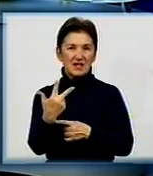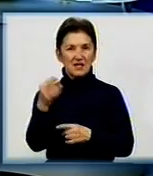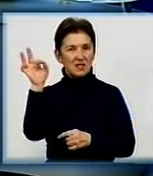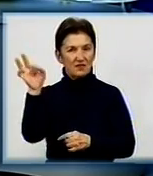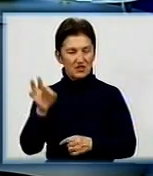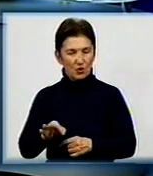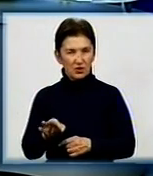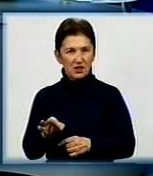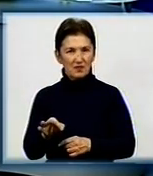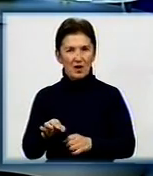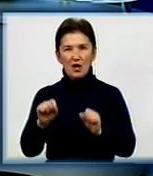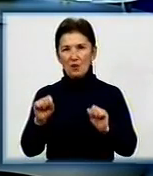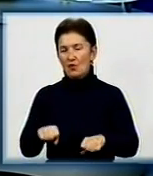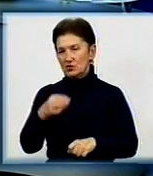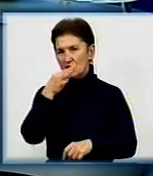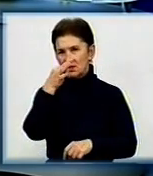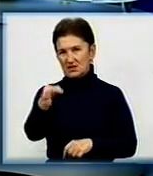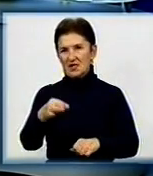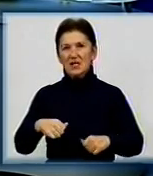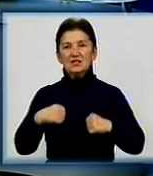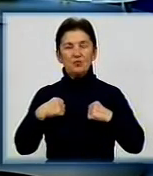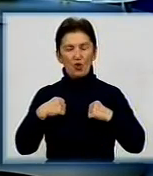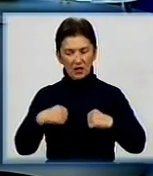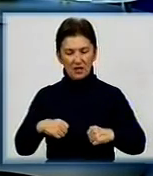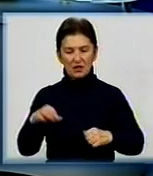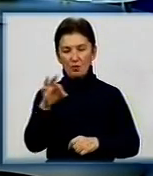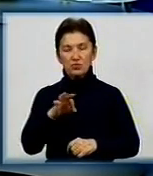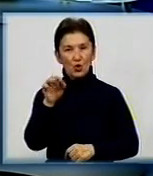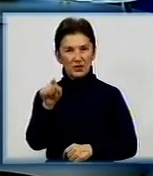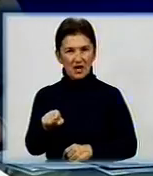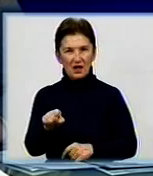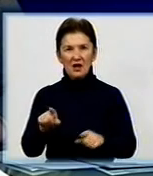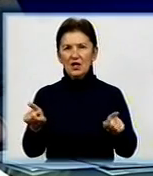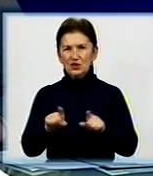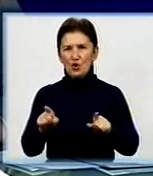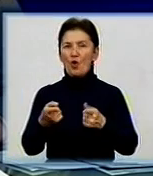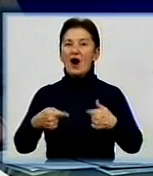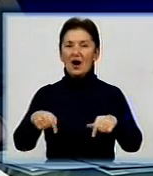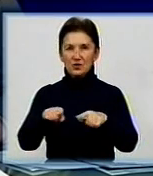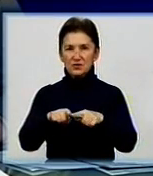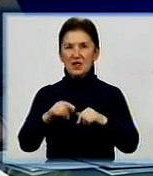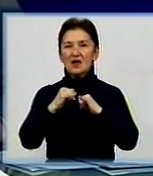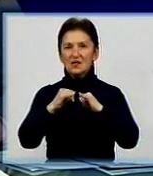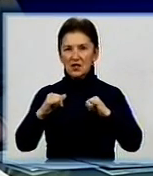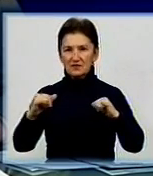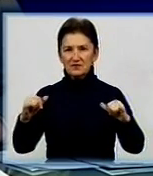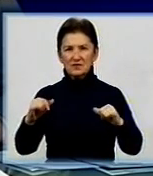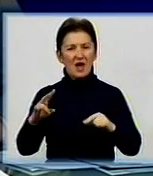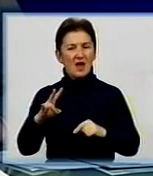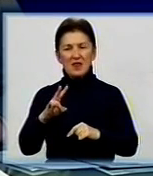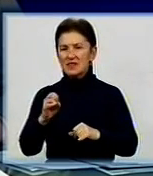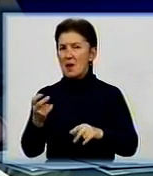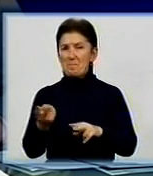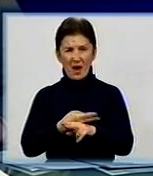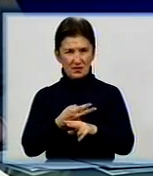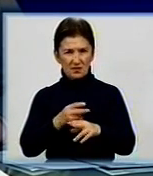Тобто, можна сказати спокійно про те, що галузь розвивається не без проблем, але це